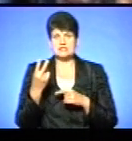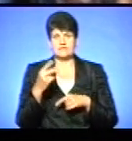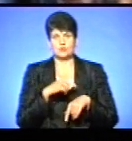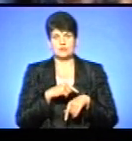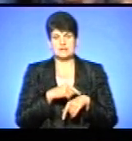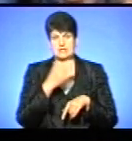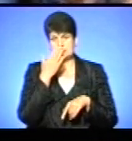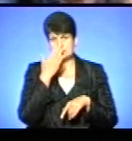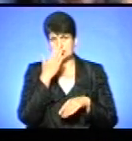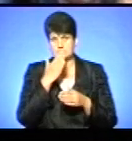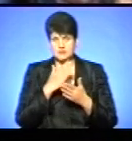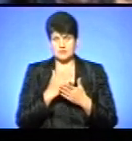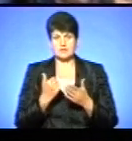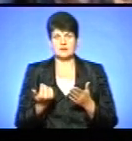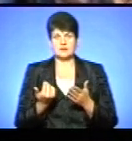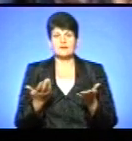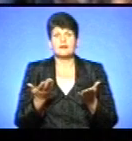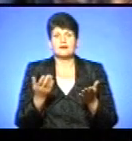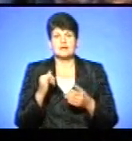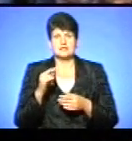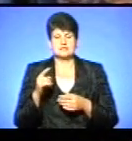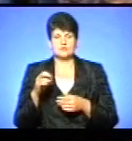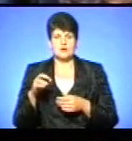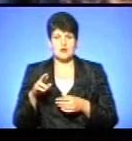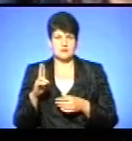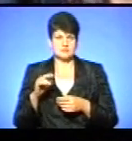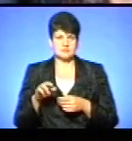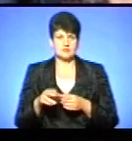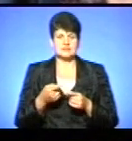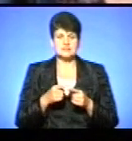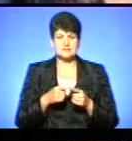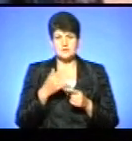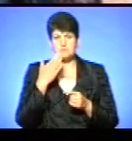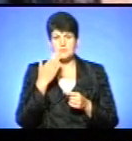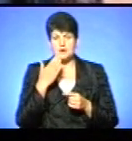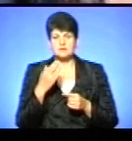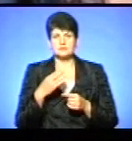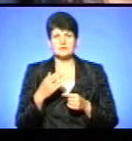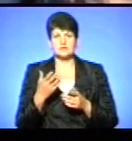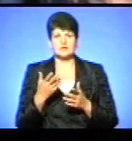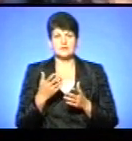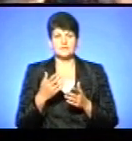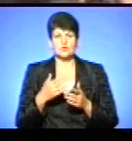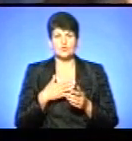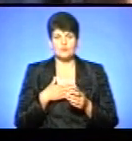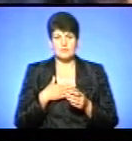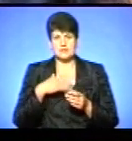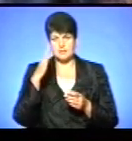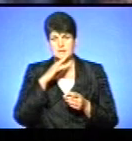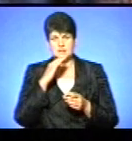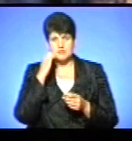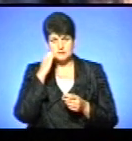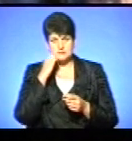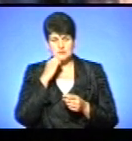запах. Каже, ізоляція, говорить, яка ізоляція, хром, а то не ізоляція, а то пахти всім. І от мене батьки перестаріли,